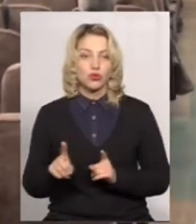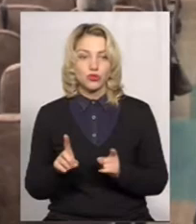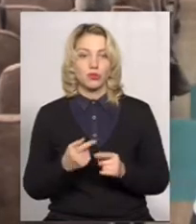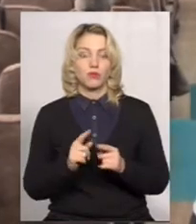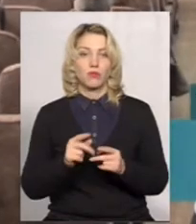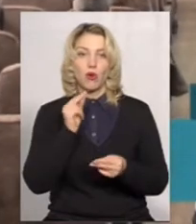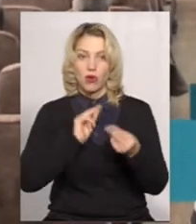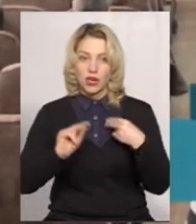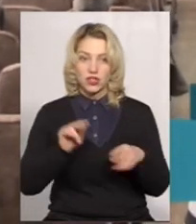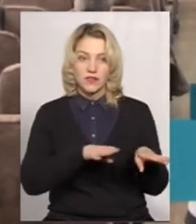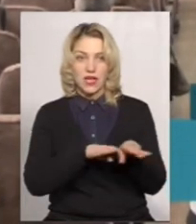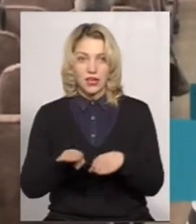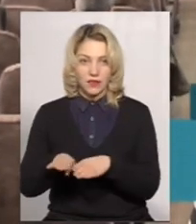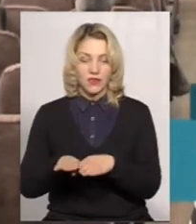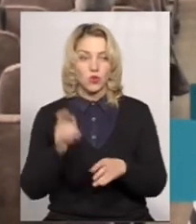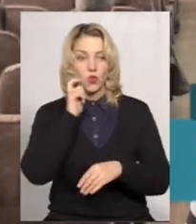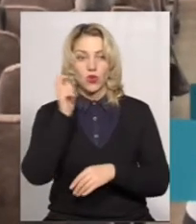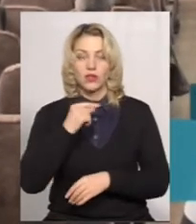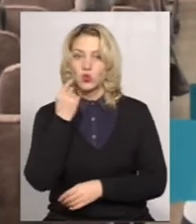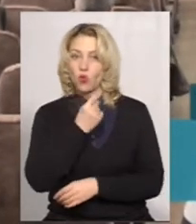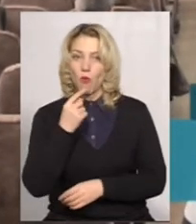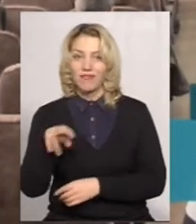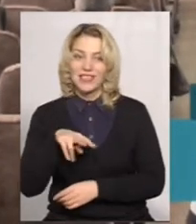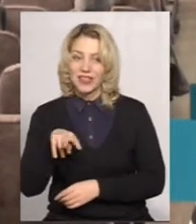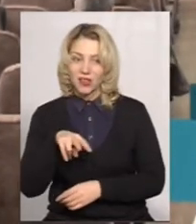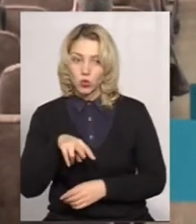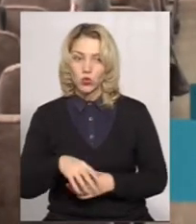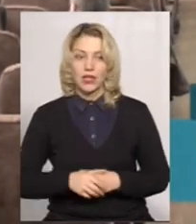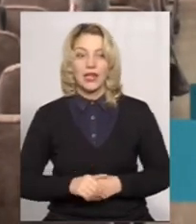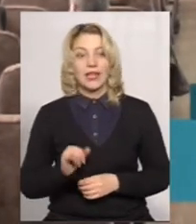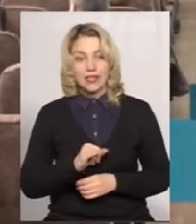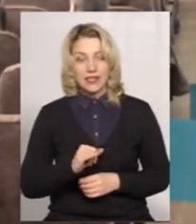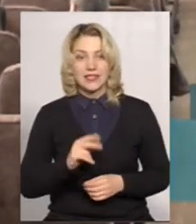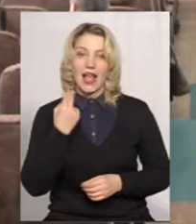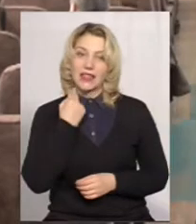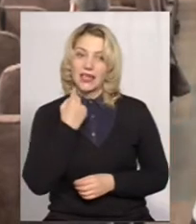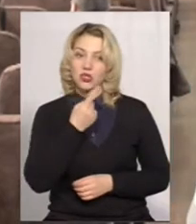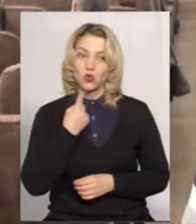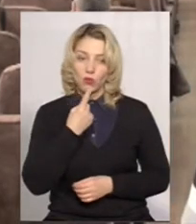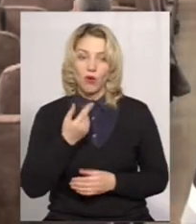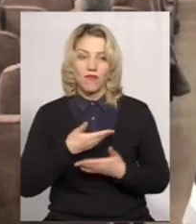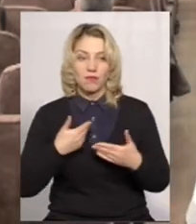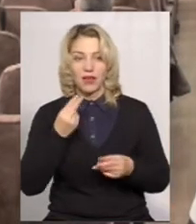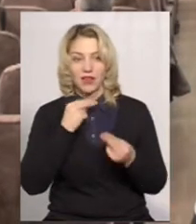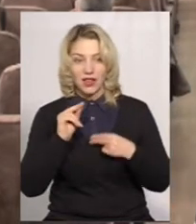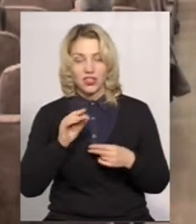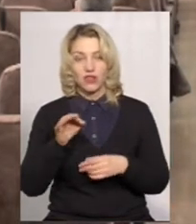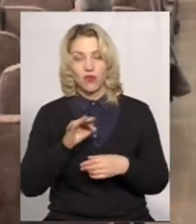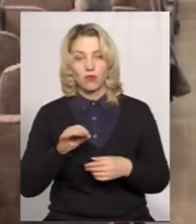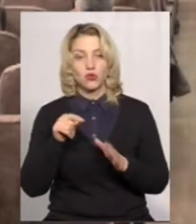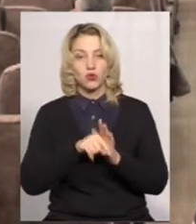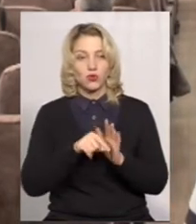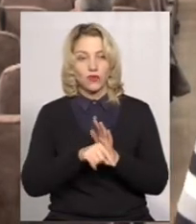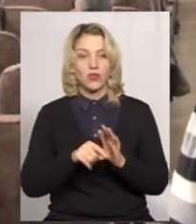покращився рівень української мови літератури, ну і з англійської мови ми кращі в області стосовно